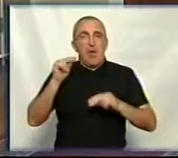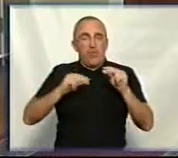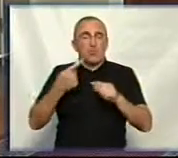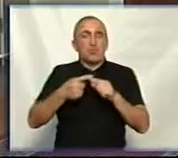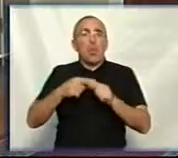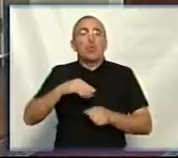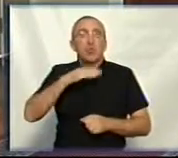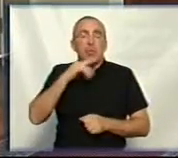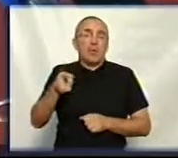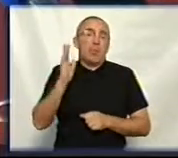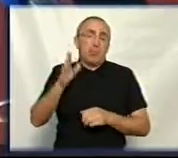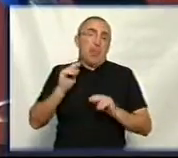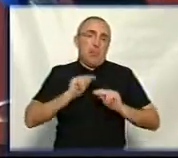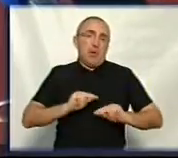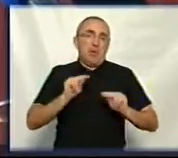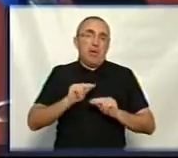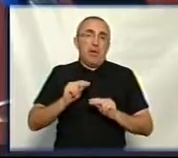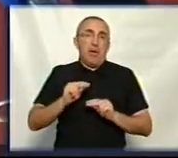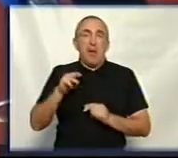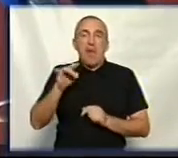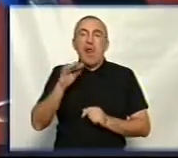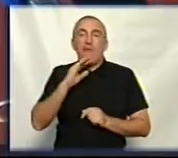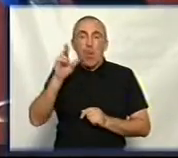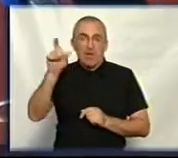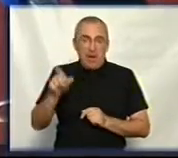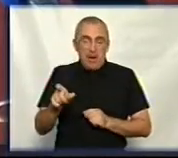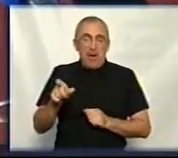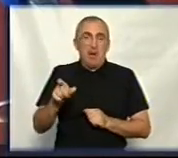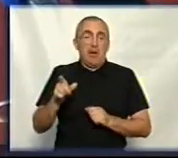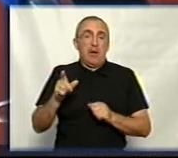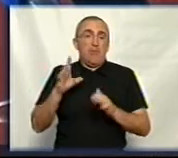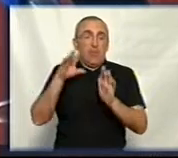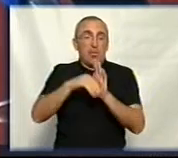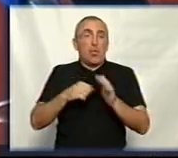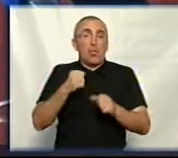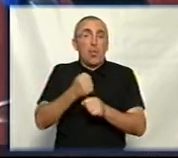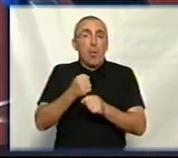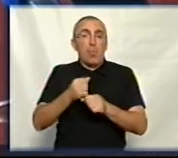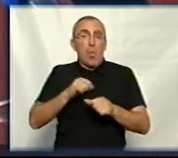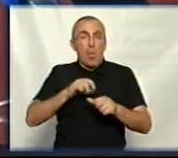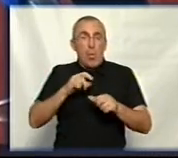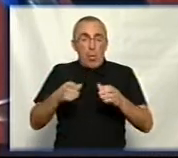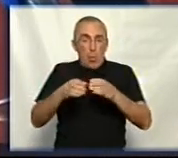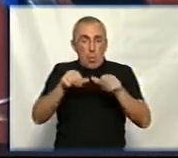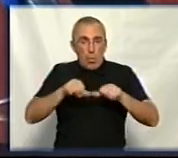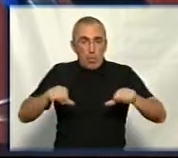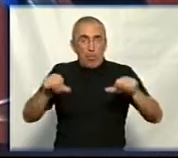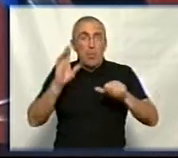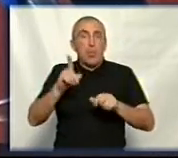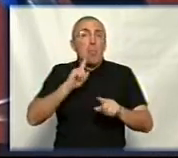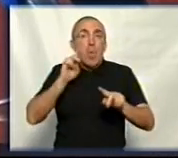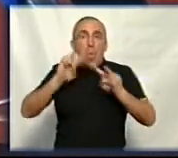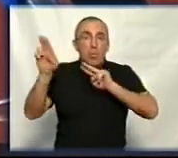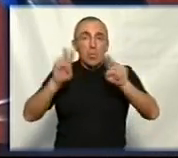достатньо і воно буде працювати. Надія Паливода розпорядження міського голови увійшла до робочої групи, яка буде консулювати омолоджувальну